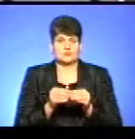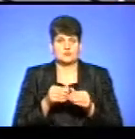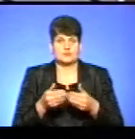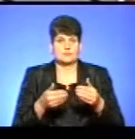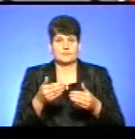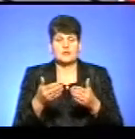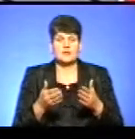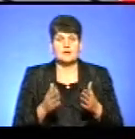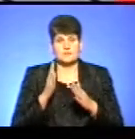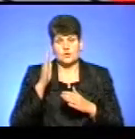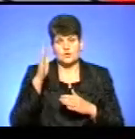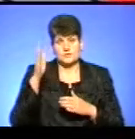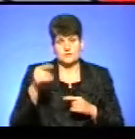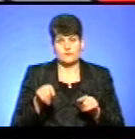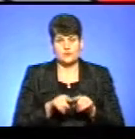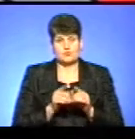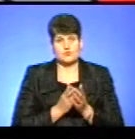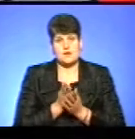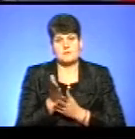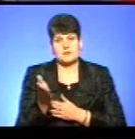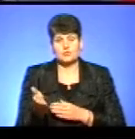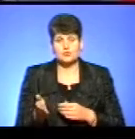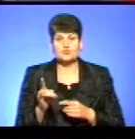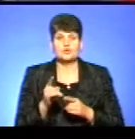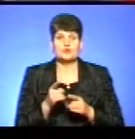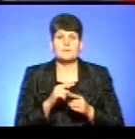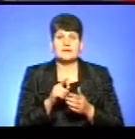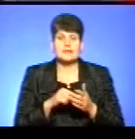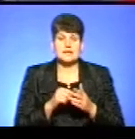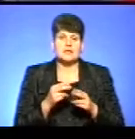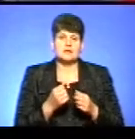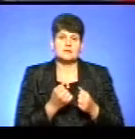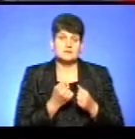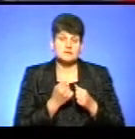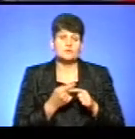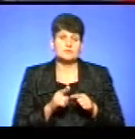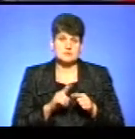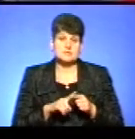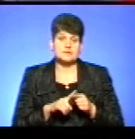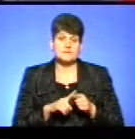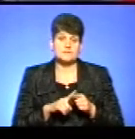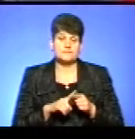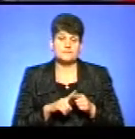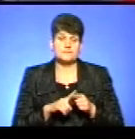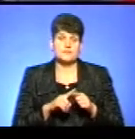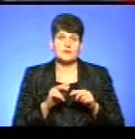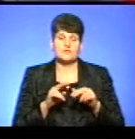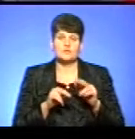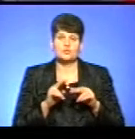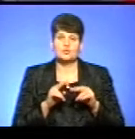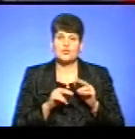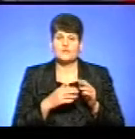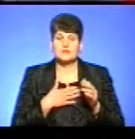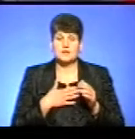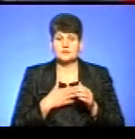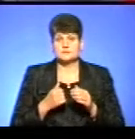всі разом рухаємося в одному напрямку. Що стосується питань безпеки, то, очевидно, це є вибудова наших